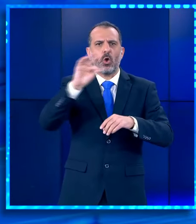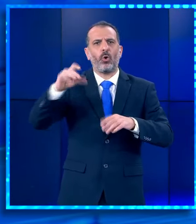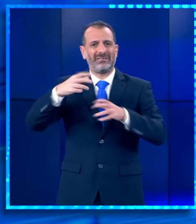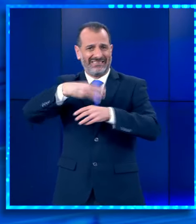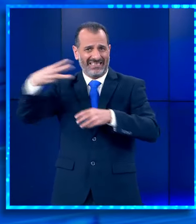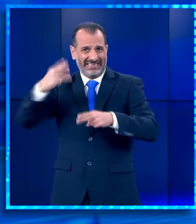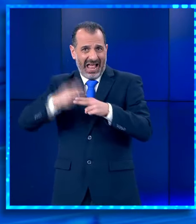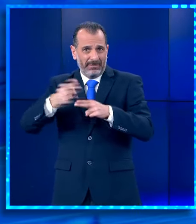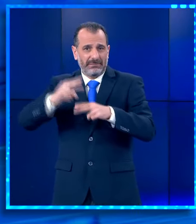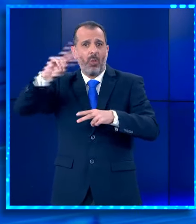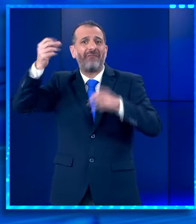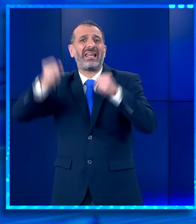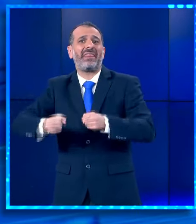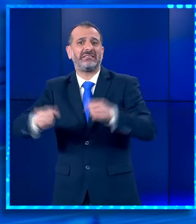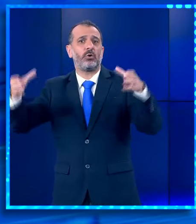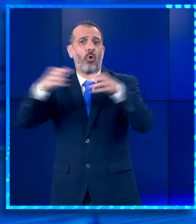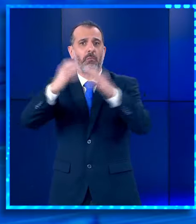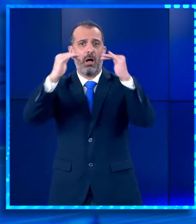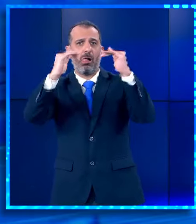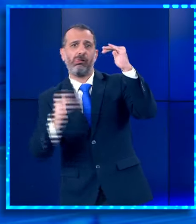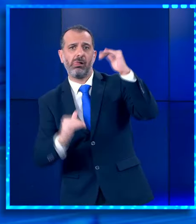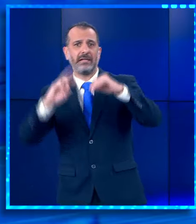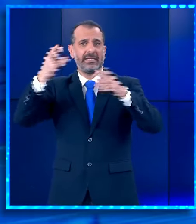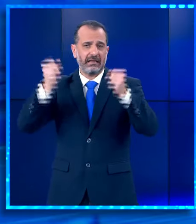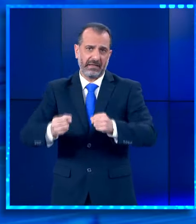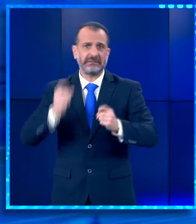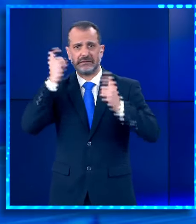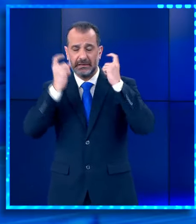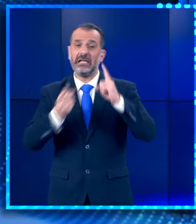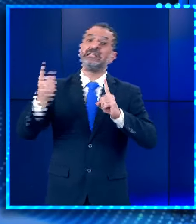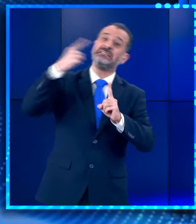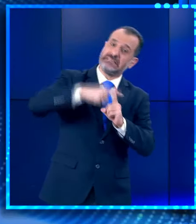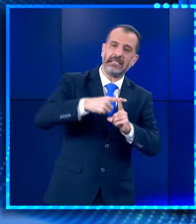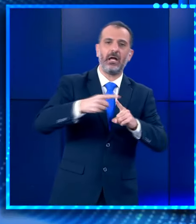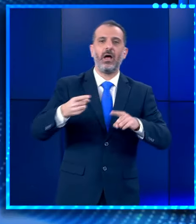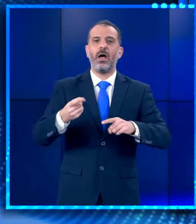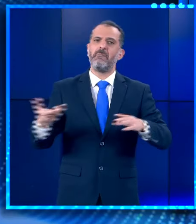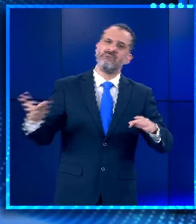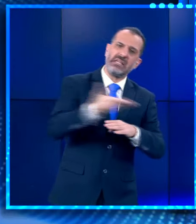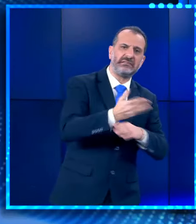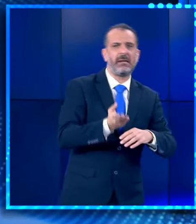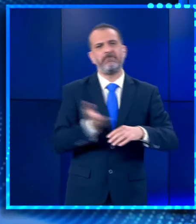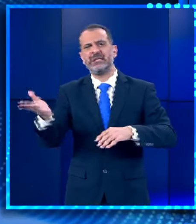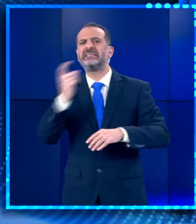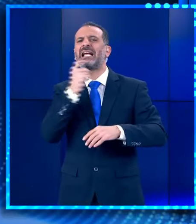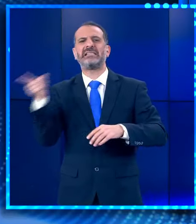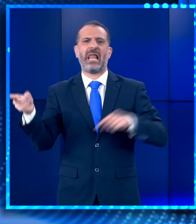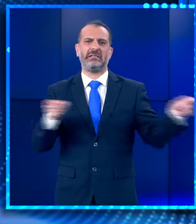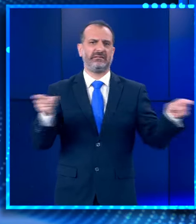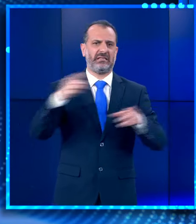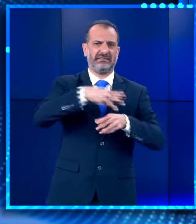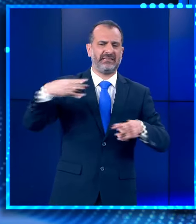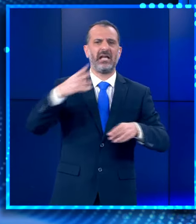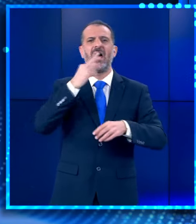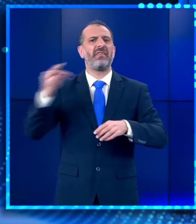καταγγελίες του Παύλου Πολάκη για το πόθεν έσχεσ του κυρίου Κασελάκη. Θα μάθουμε περισσότερα από την Ειρήνη Σαββοπούλου. Καλό μεσημέρι,